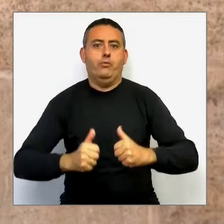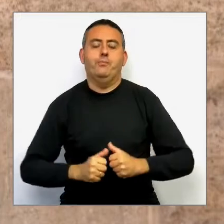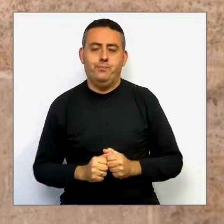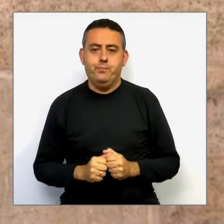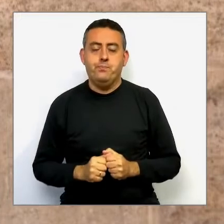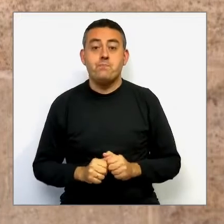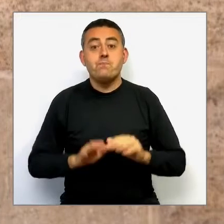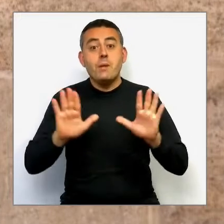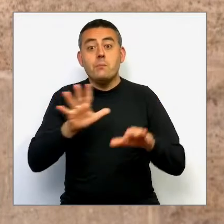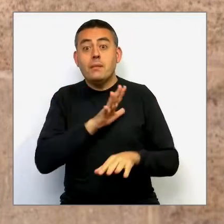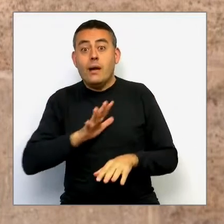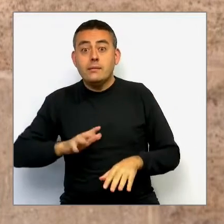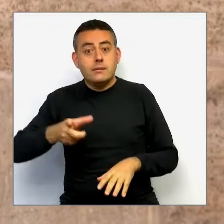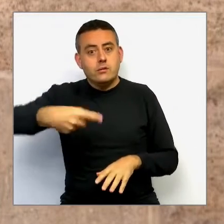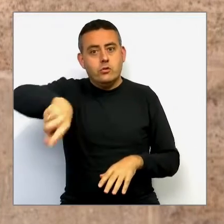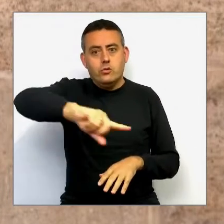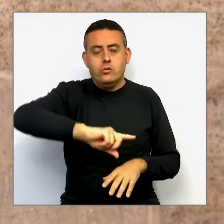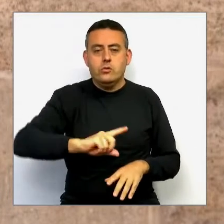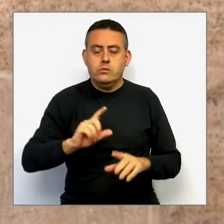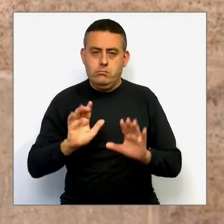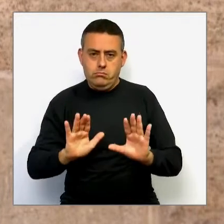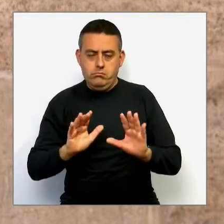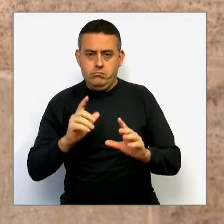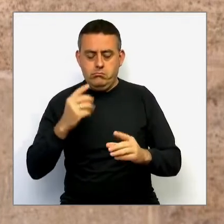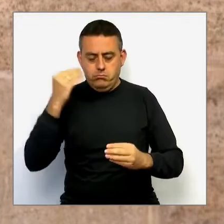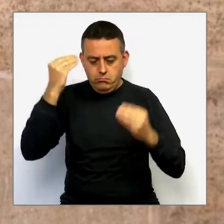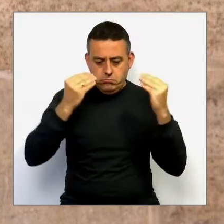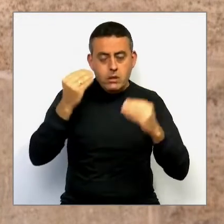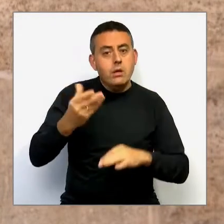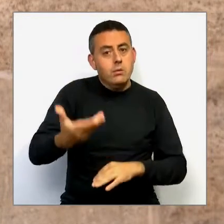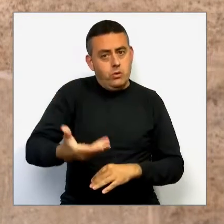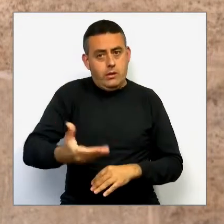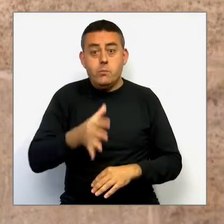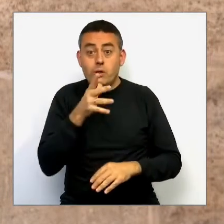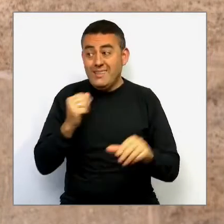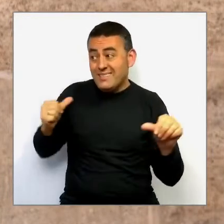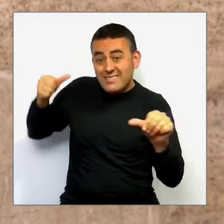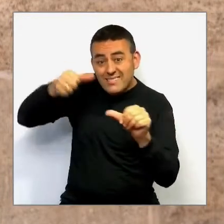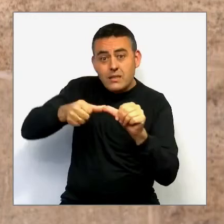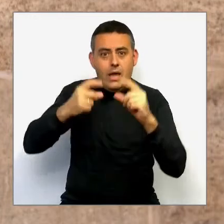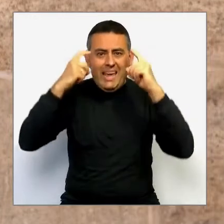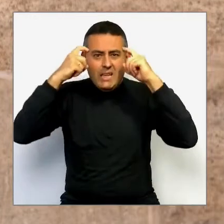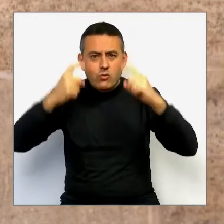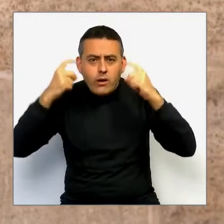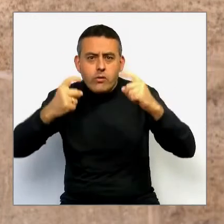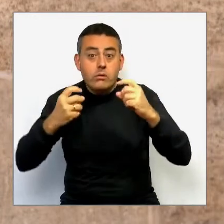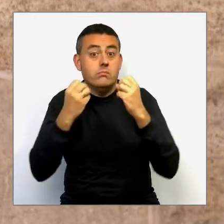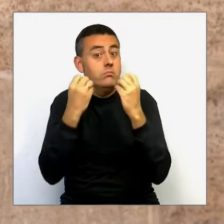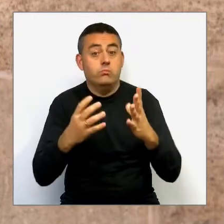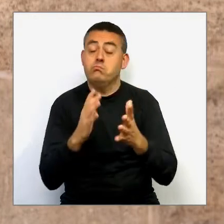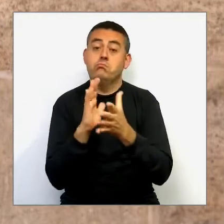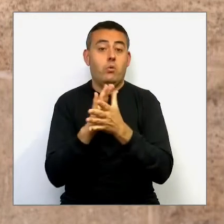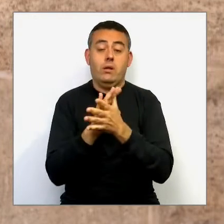conscients que tot l'esforç que hem fet durant tot aquest temps ha salvat moltes vides. Cada persona que ha